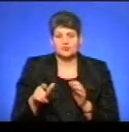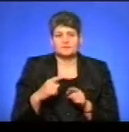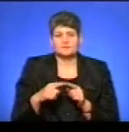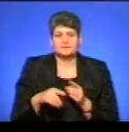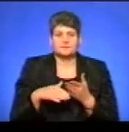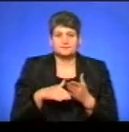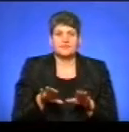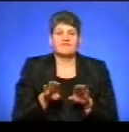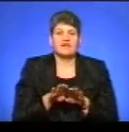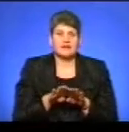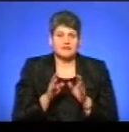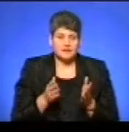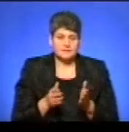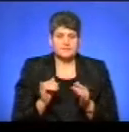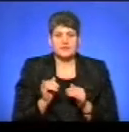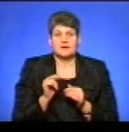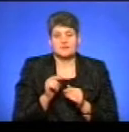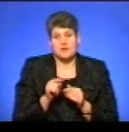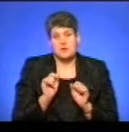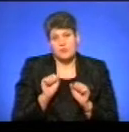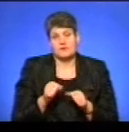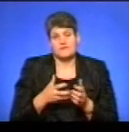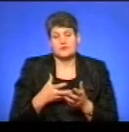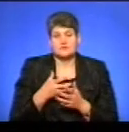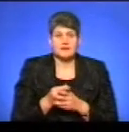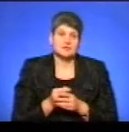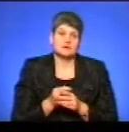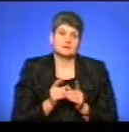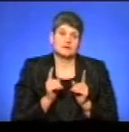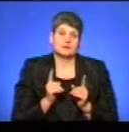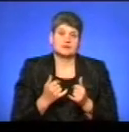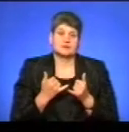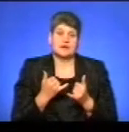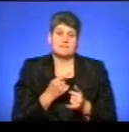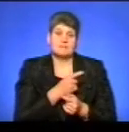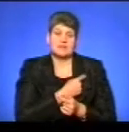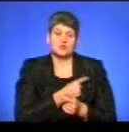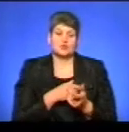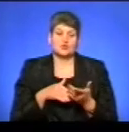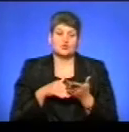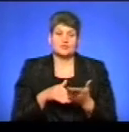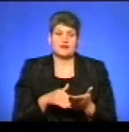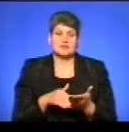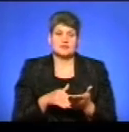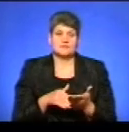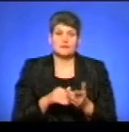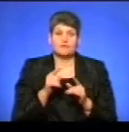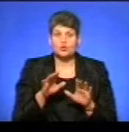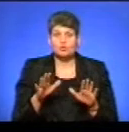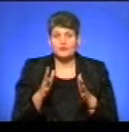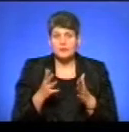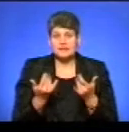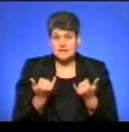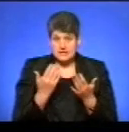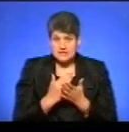допомогу вирівняли, і вона б фінансувалася виключно за рахунок медичної субвенції. В тому випадку, який